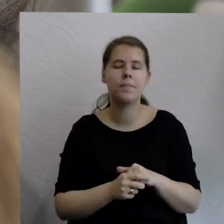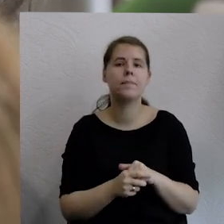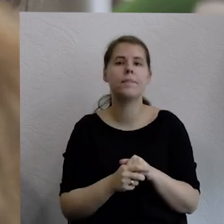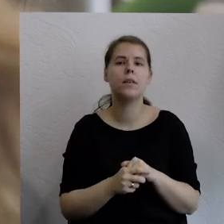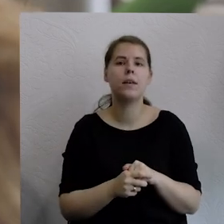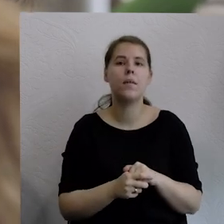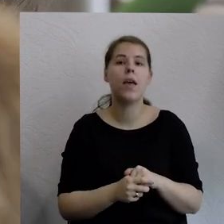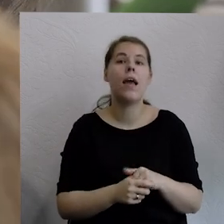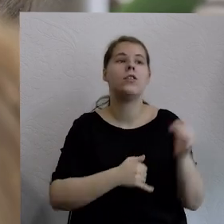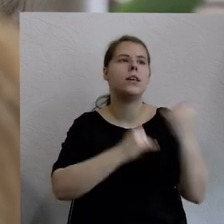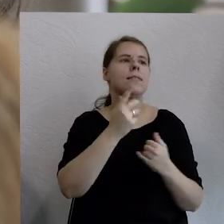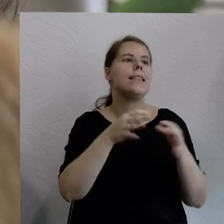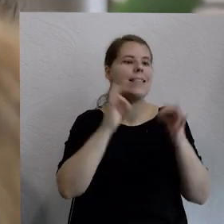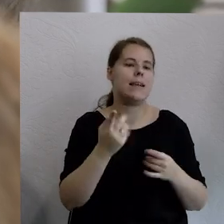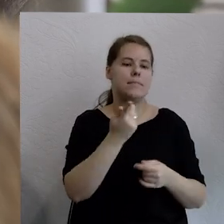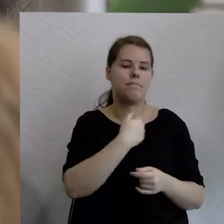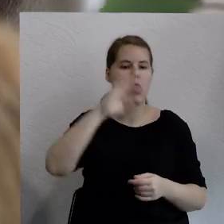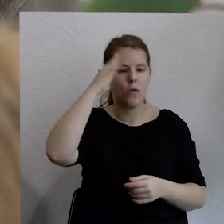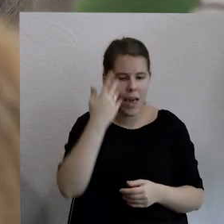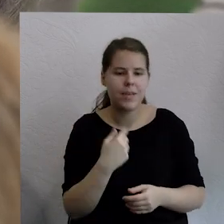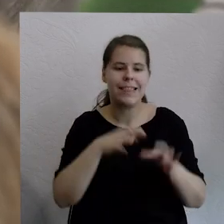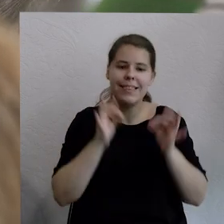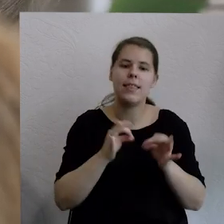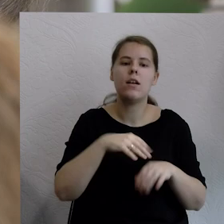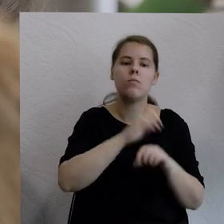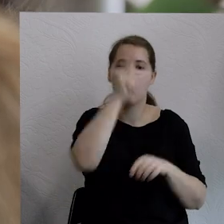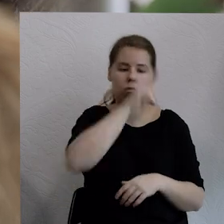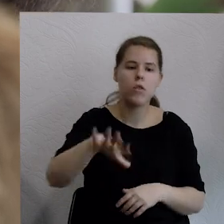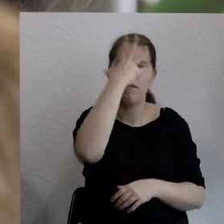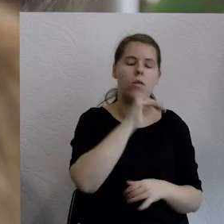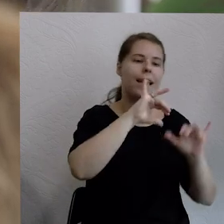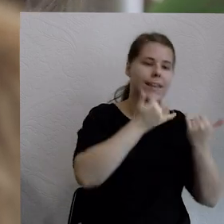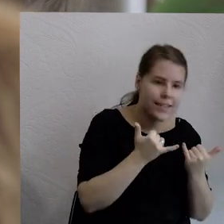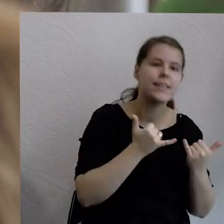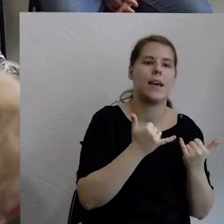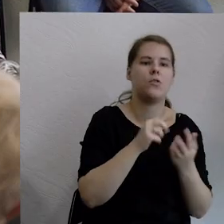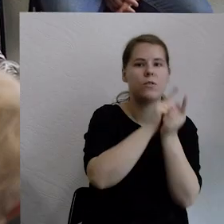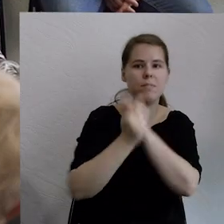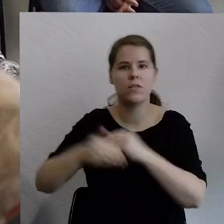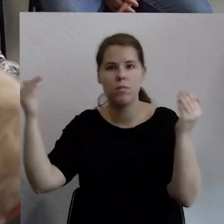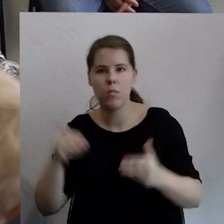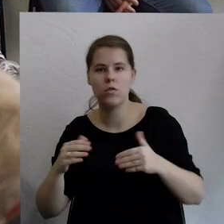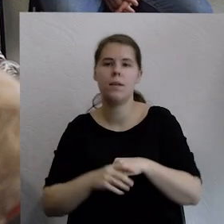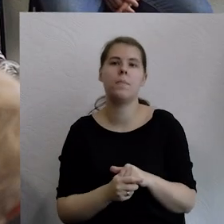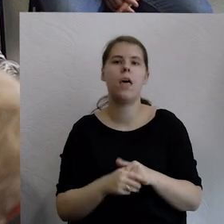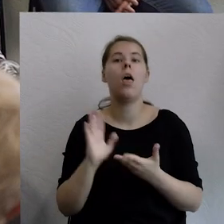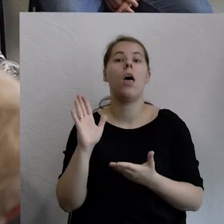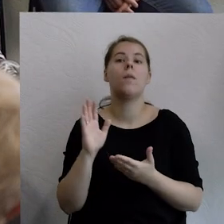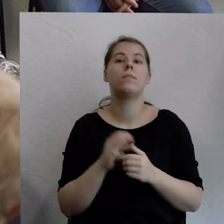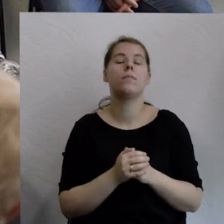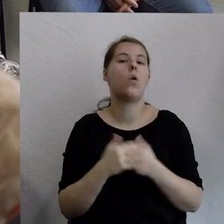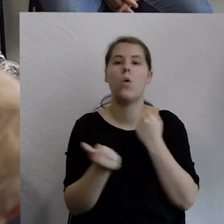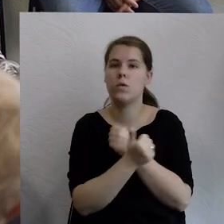nam możliwości zmiany. Ponieważ zweryfikowanie i coś co uważam za najtrudniejsze przebicie się przez deklarację. Że uważamy